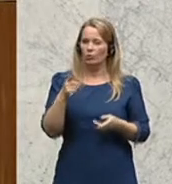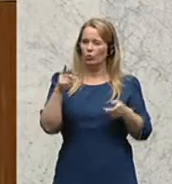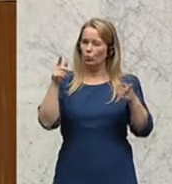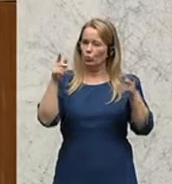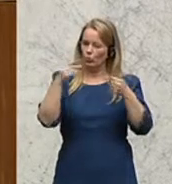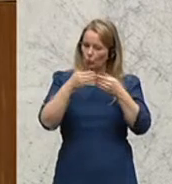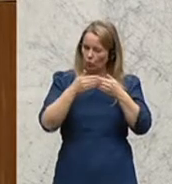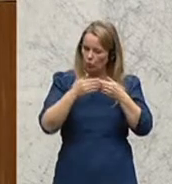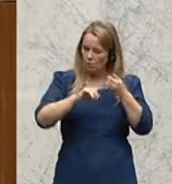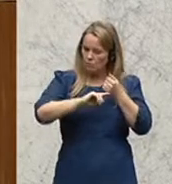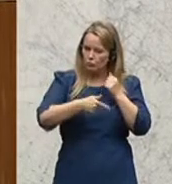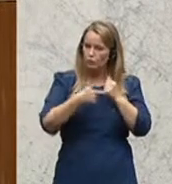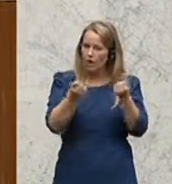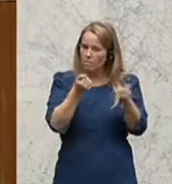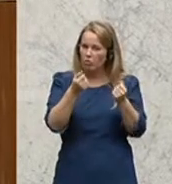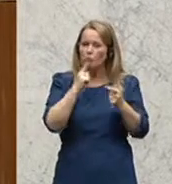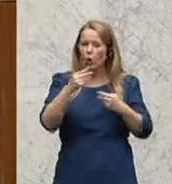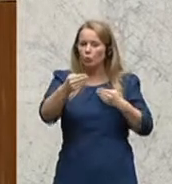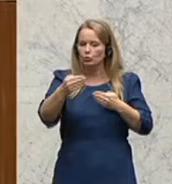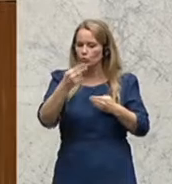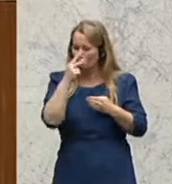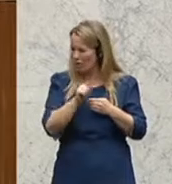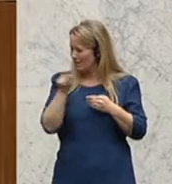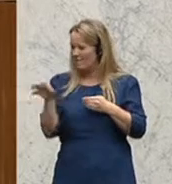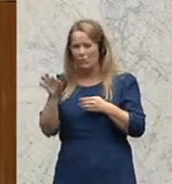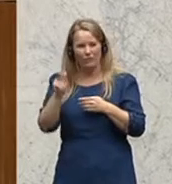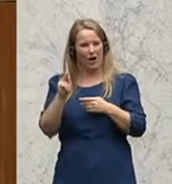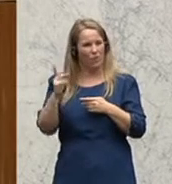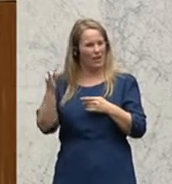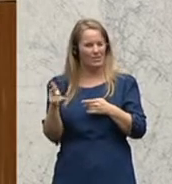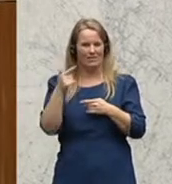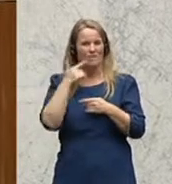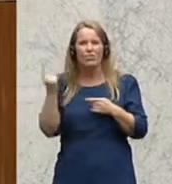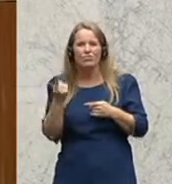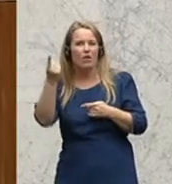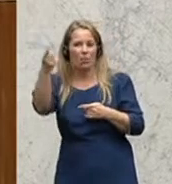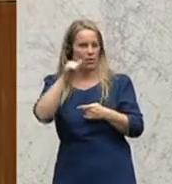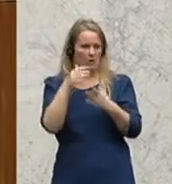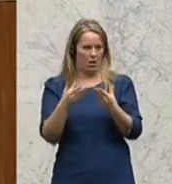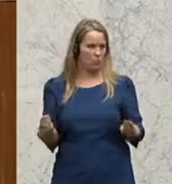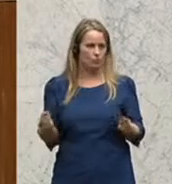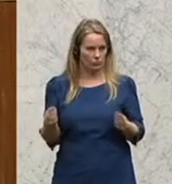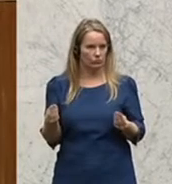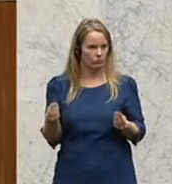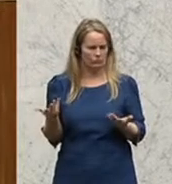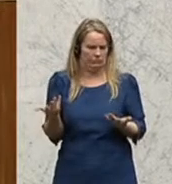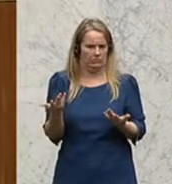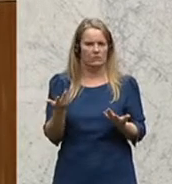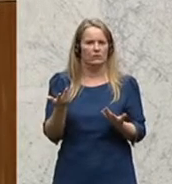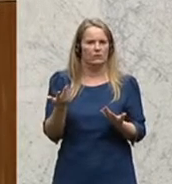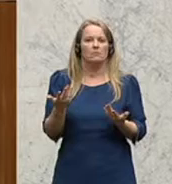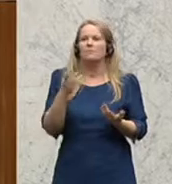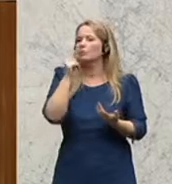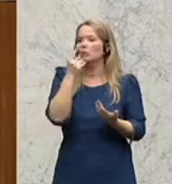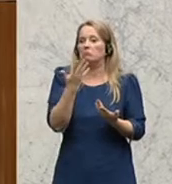Budgetpolitik der Bundesregierung gegenüber der VKI kann einfach erdauernd keine nachhaltige Lösung sein. Es ist nichts